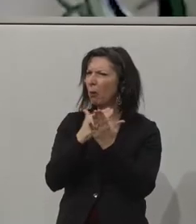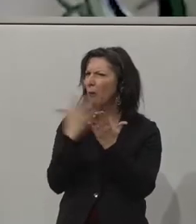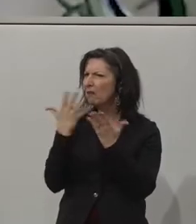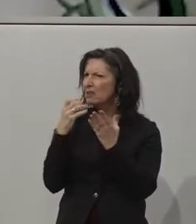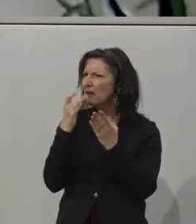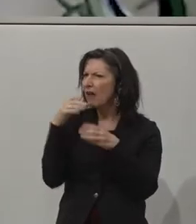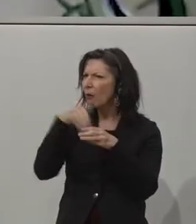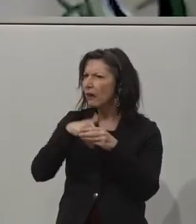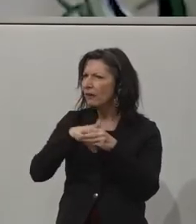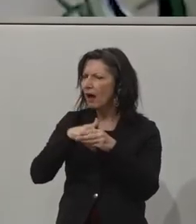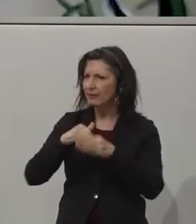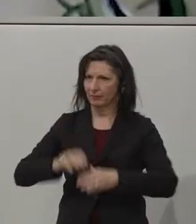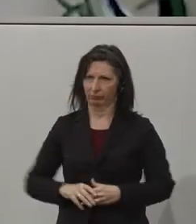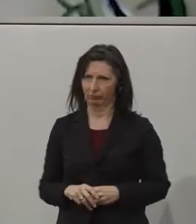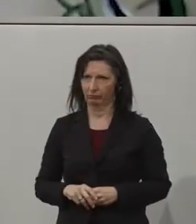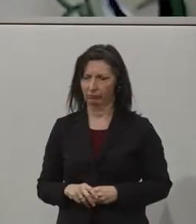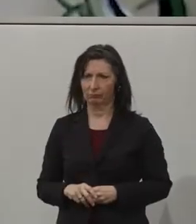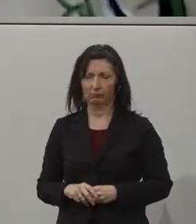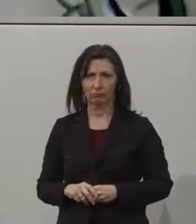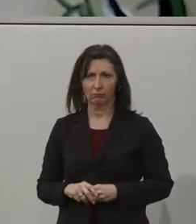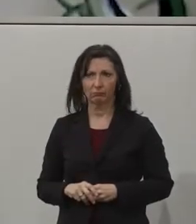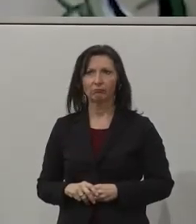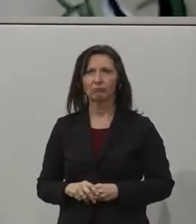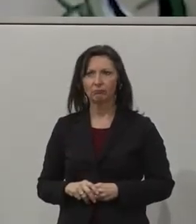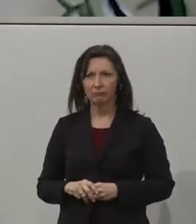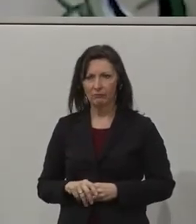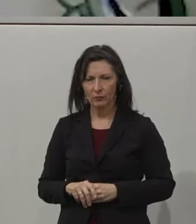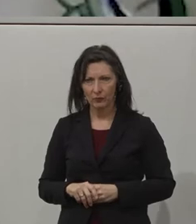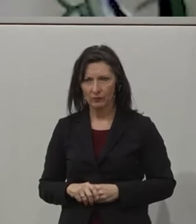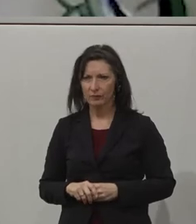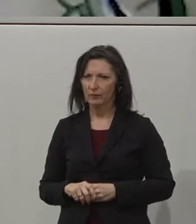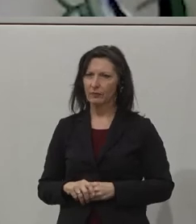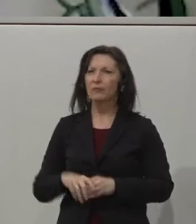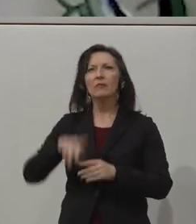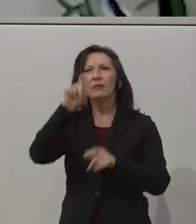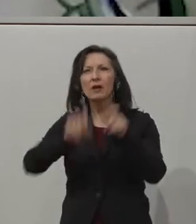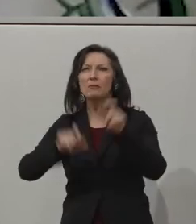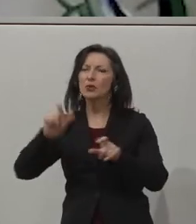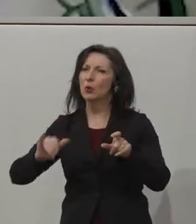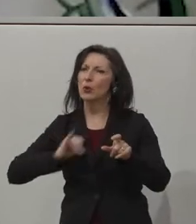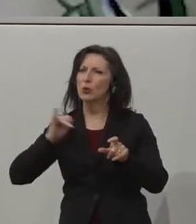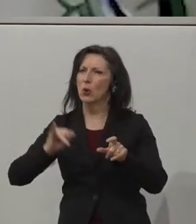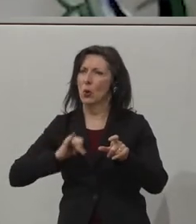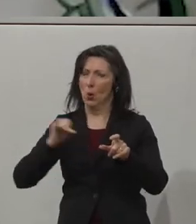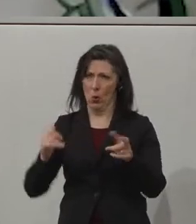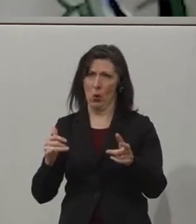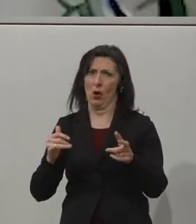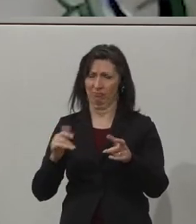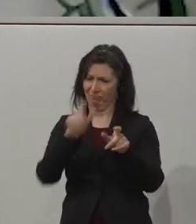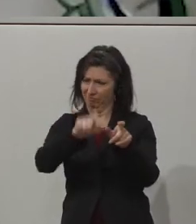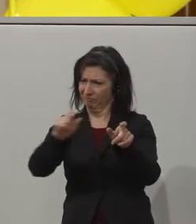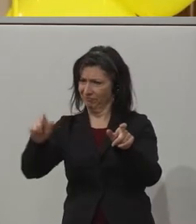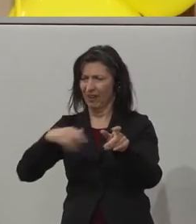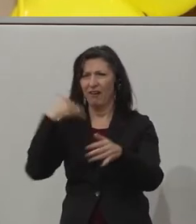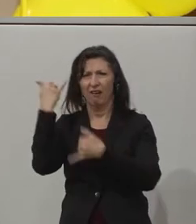For many years, these young people were just expected to go to day services and not to be real citizens